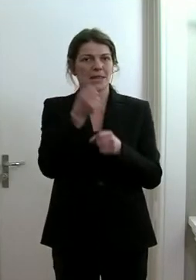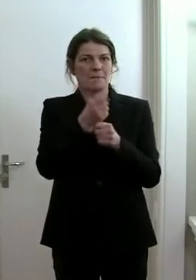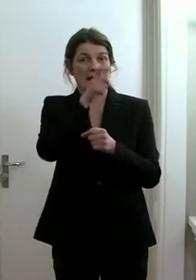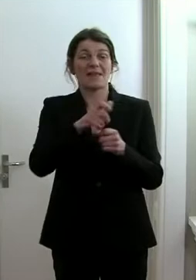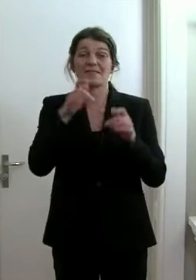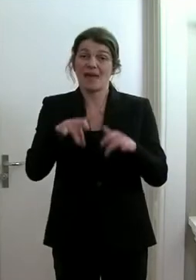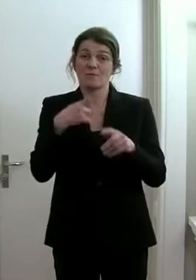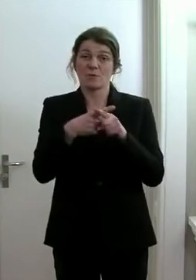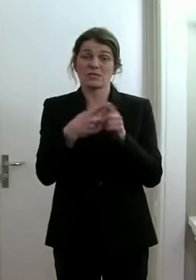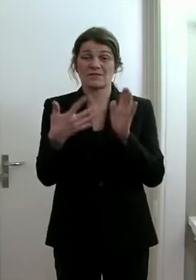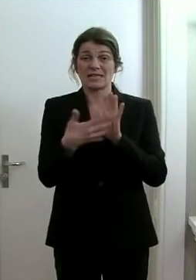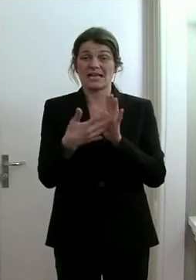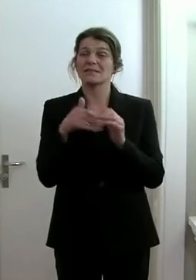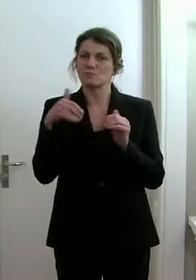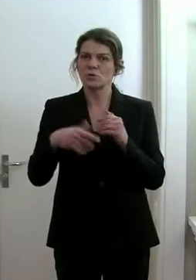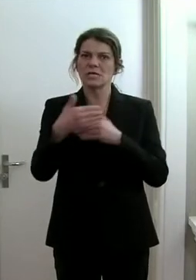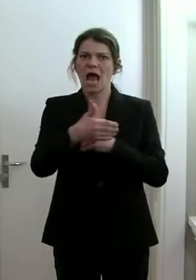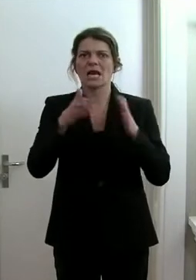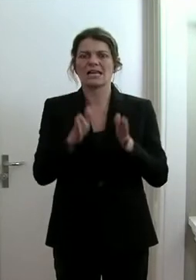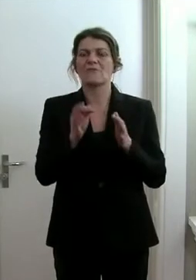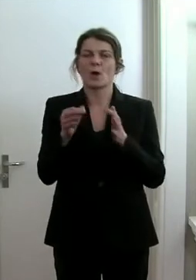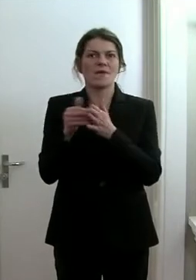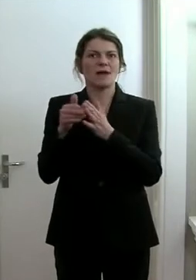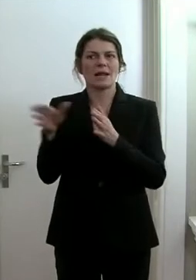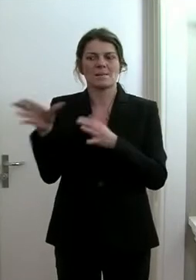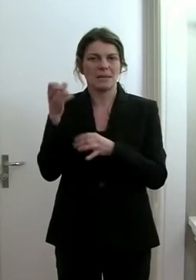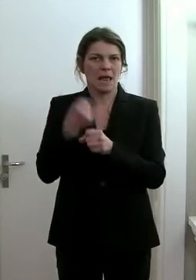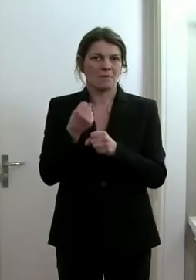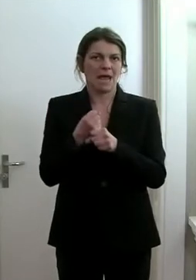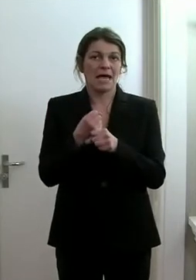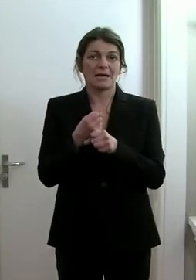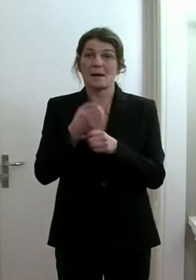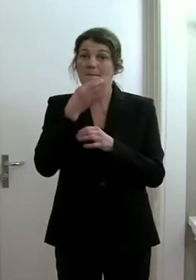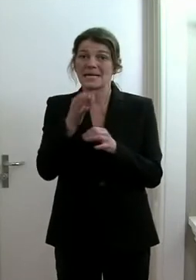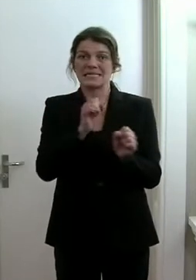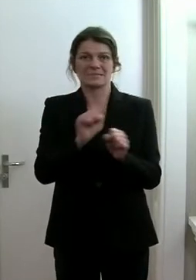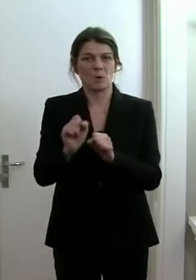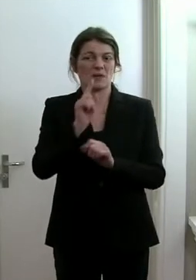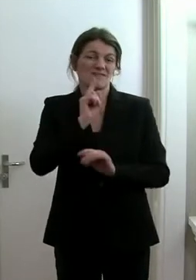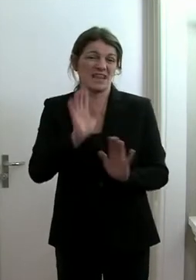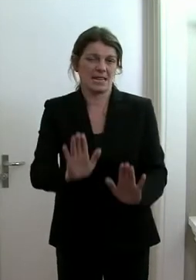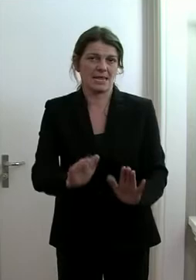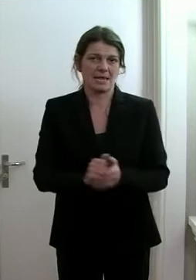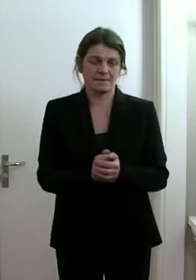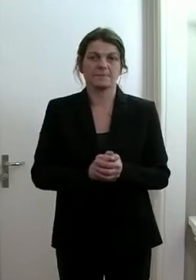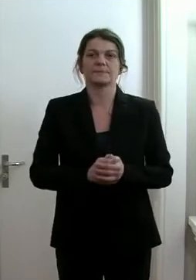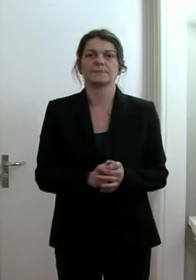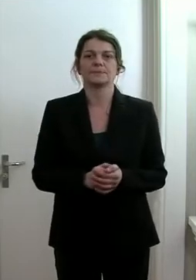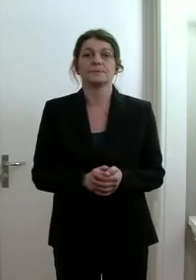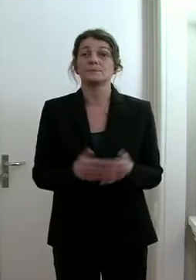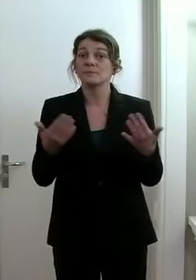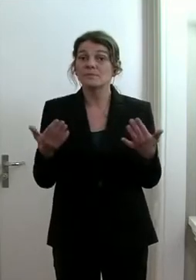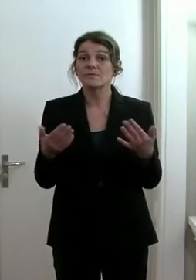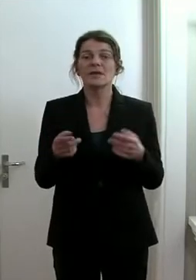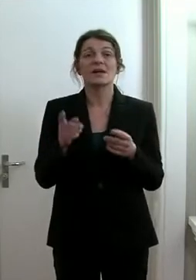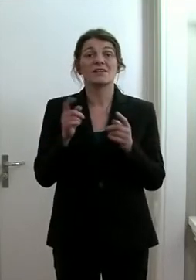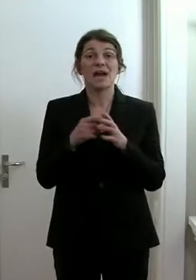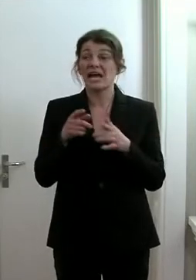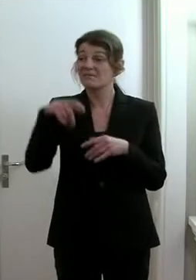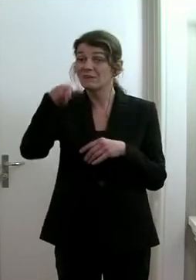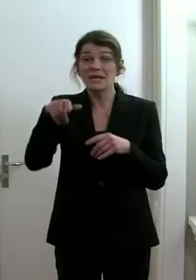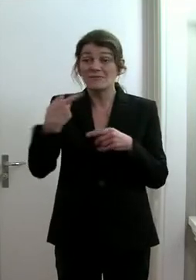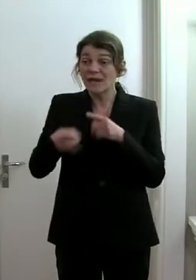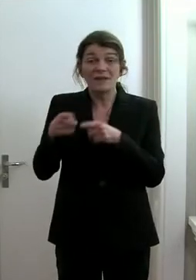die Quarantäne für weitere Mitarbeitenden bestmöglichst klein gehalten werden kann. Denn Ausfälle bei der